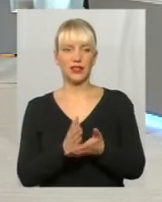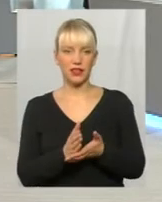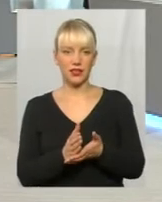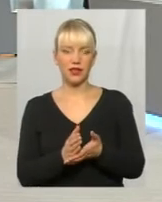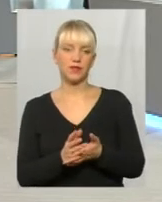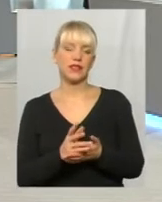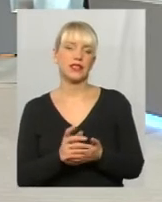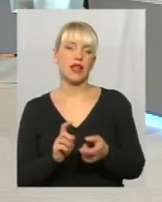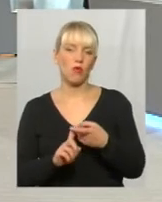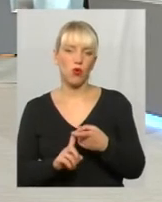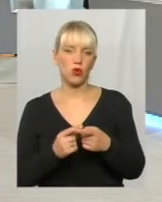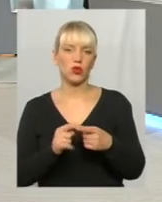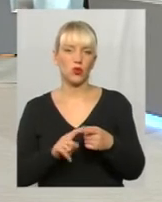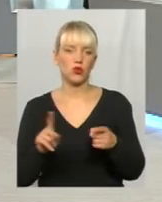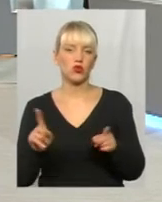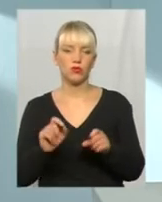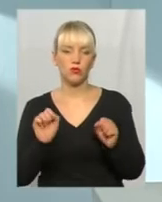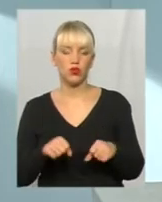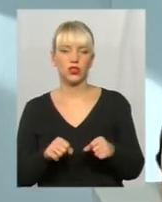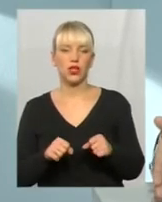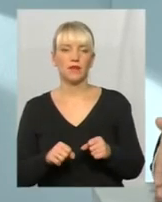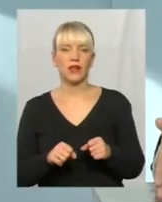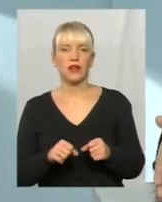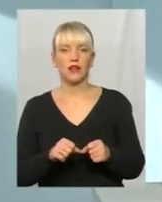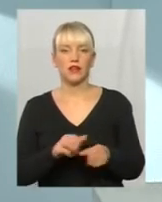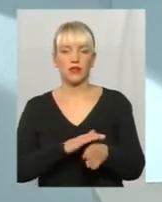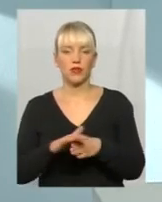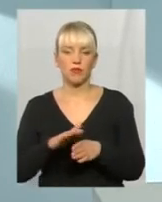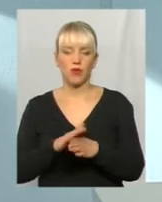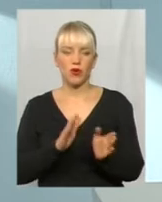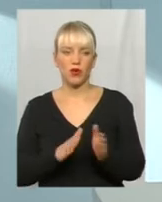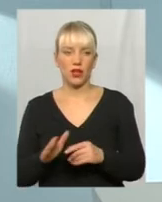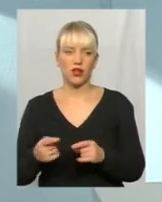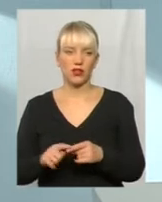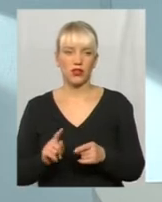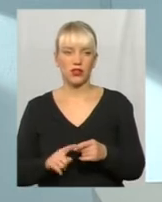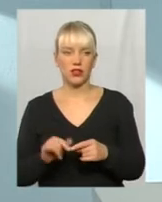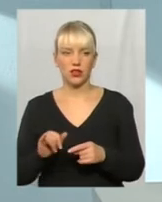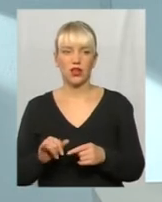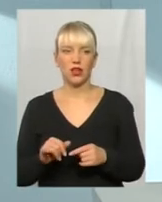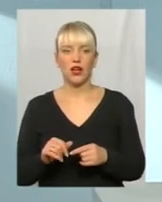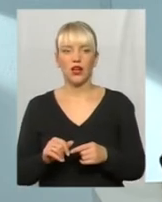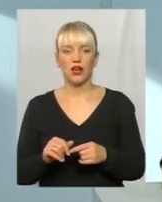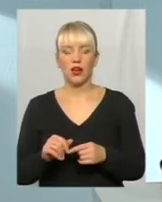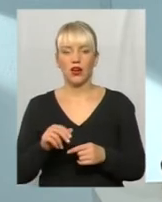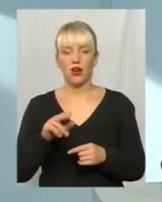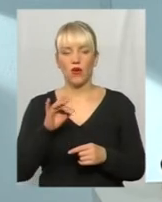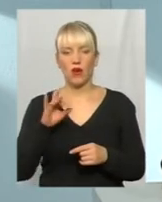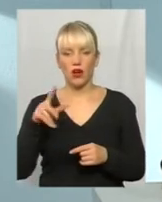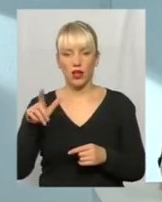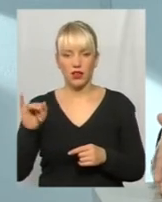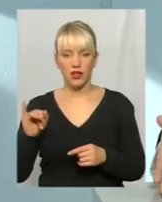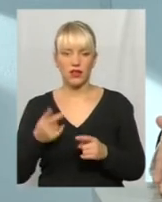запорука того, що можна наводити якийсь порядок. Тобто органи нагляду контролю самі теж не залишаться